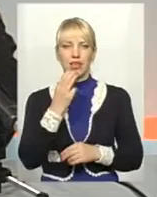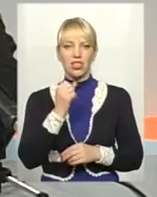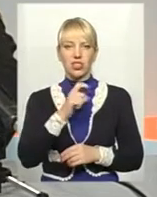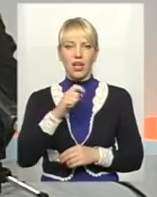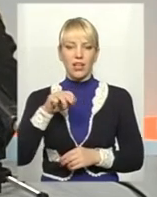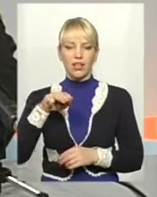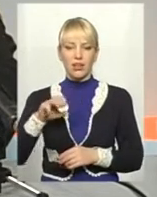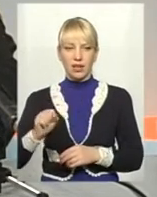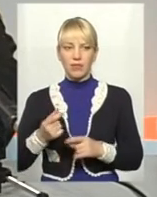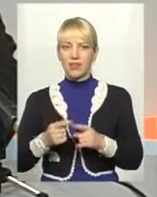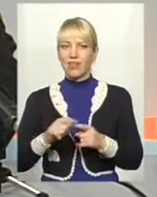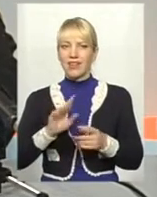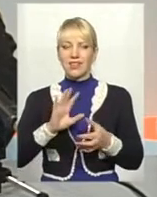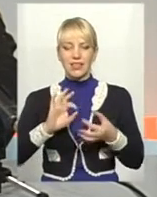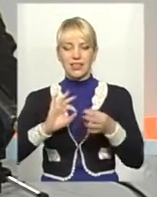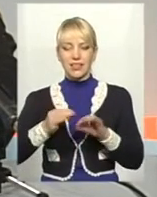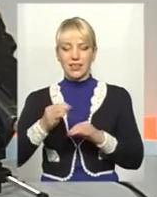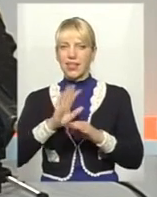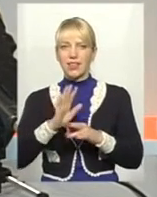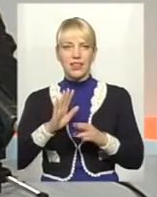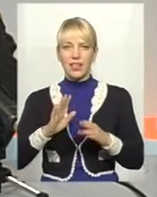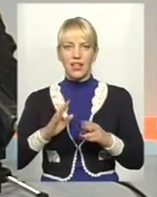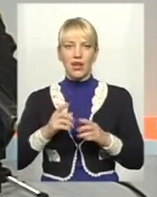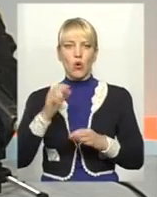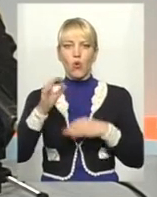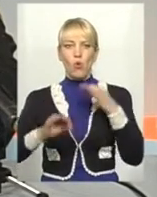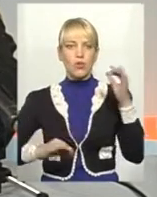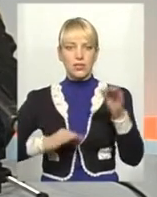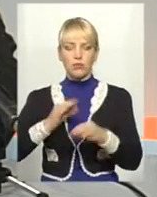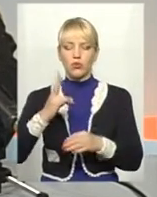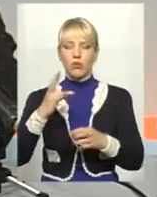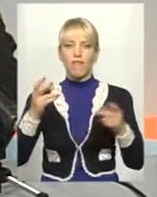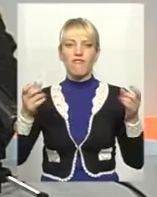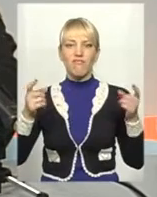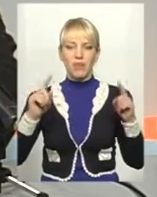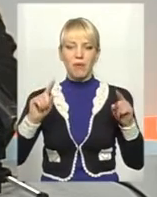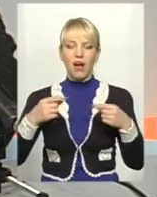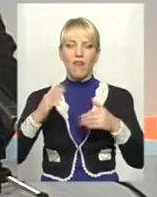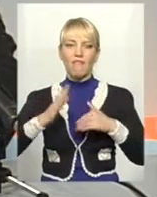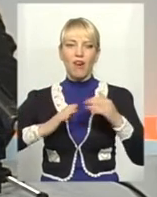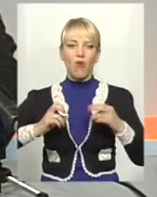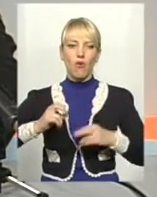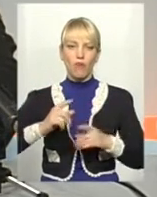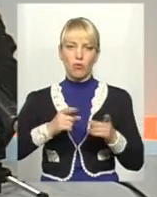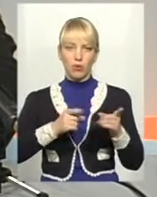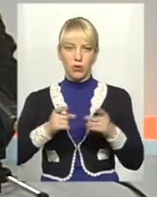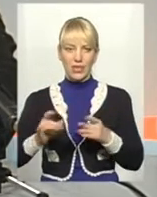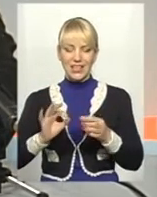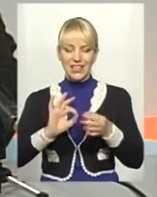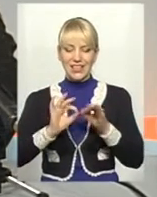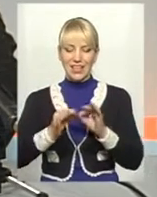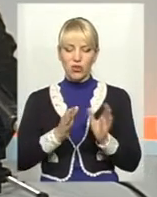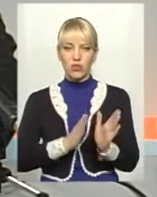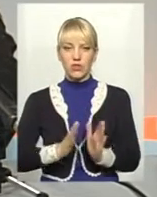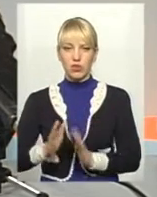Не космічний корабль, а вона вимагає дуже фахової підготовки і ретельної, злагодженої роботи.